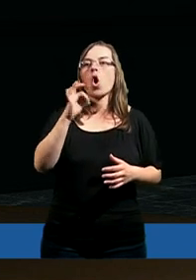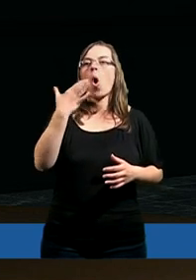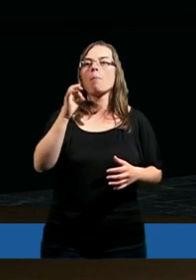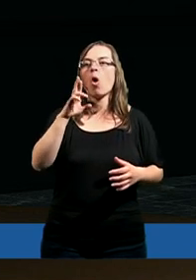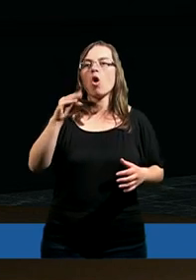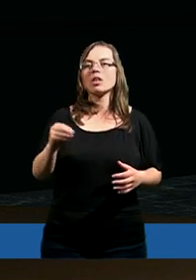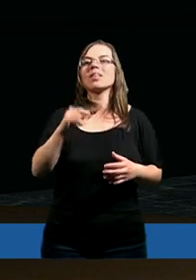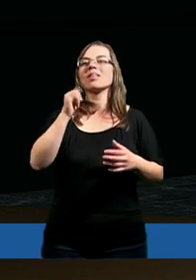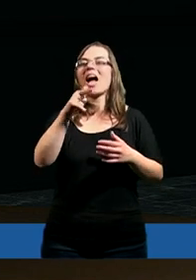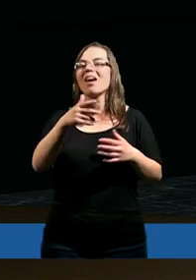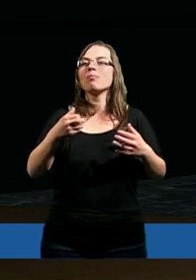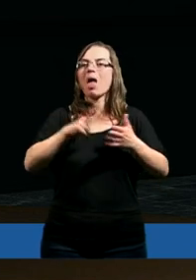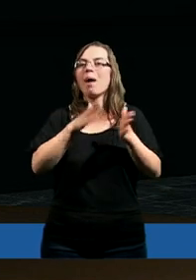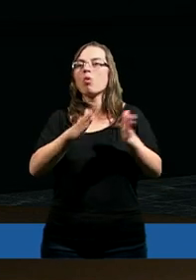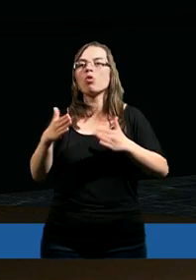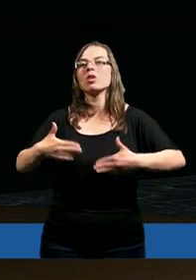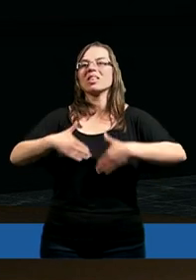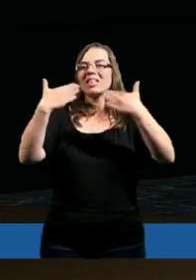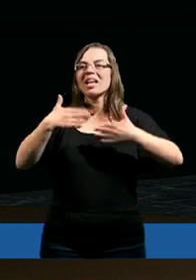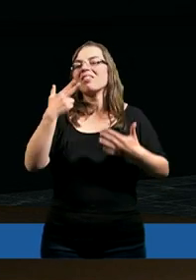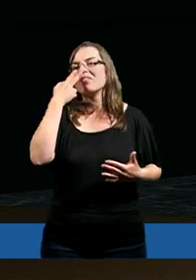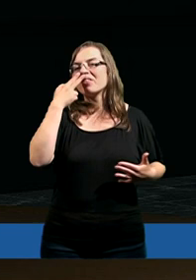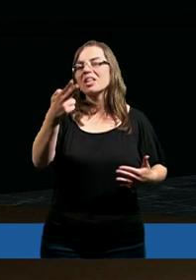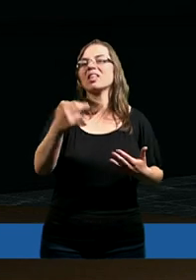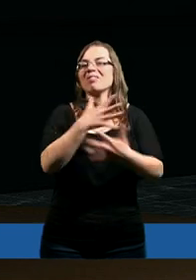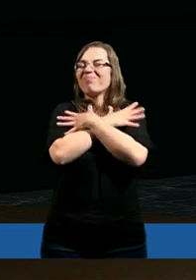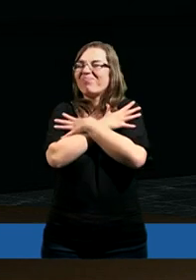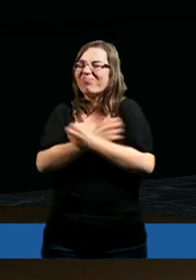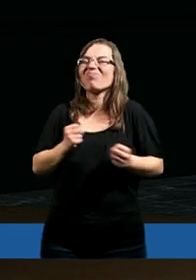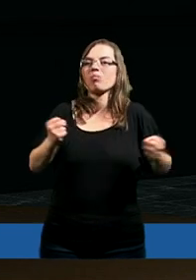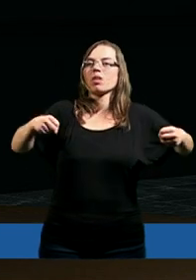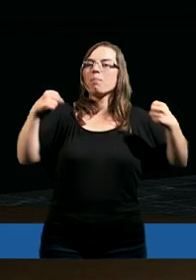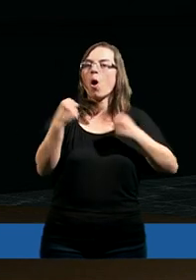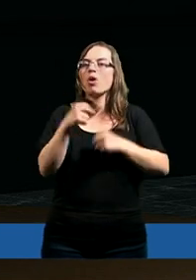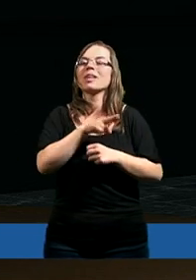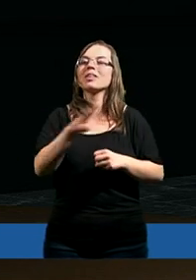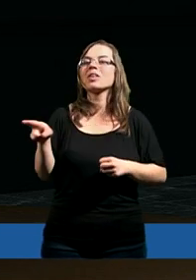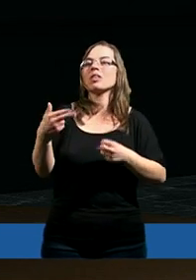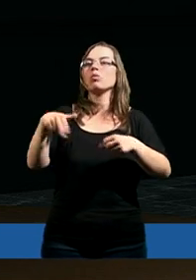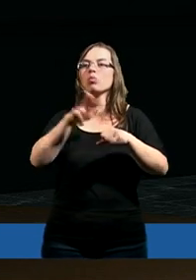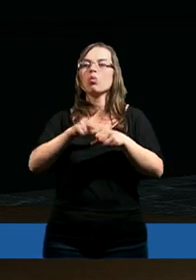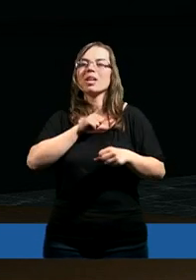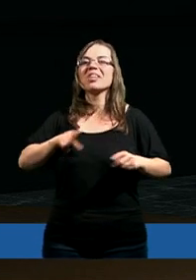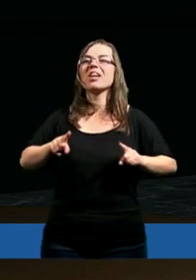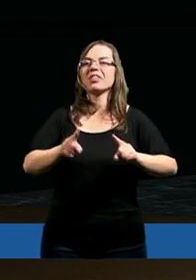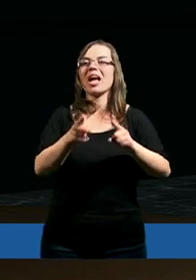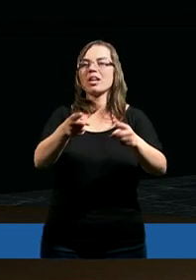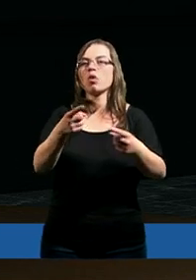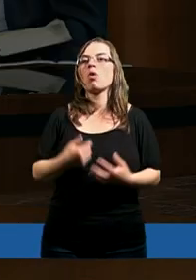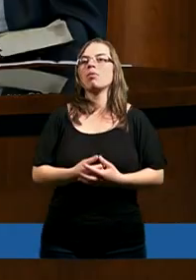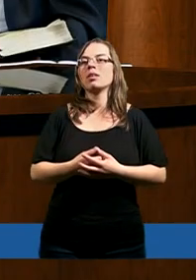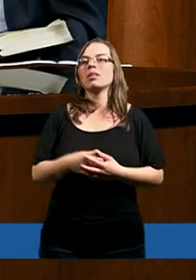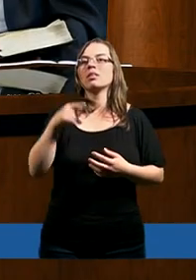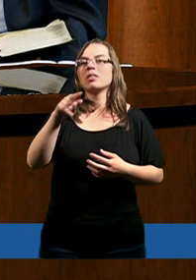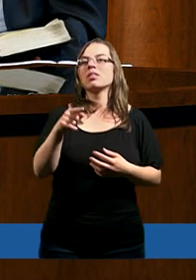Tak jak my na porządku dziennym dzisiaj widzimy tragiczne rzeczy, które się dzieją.